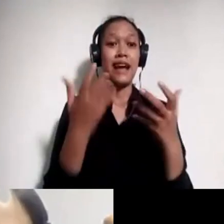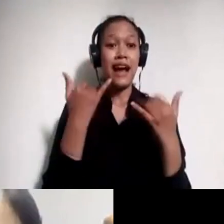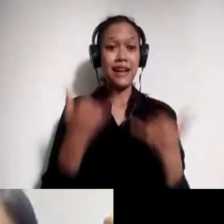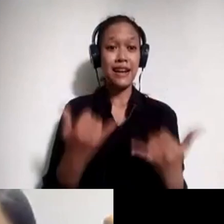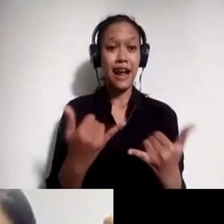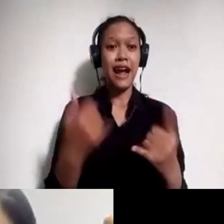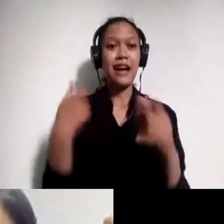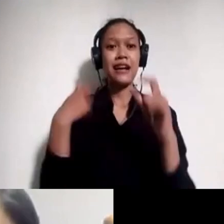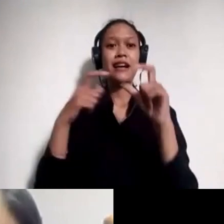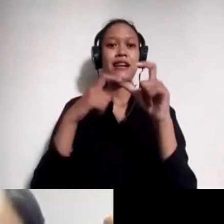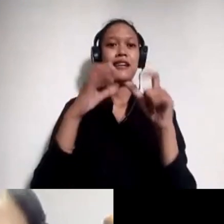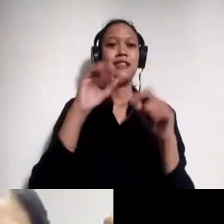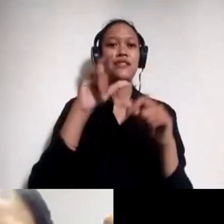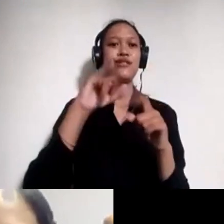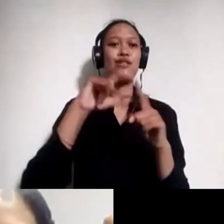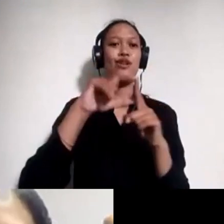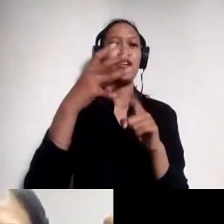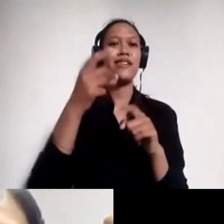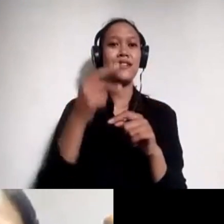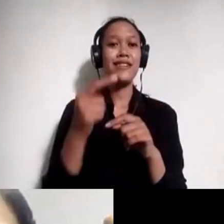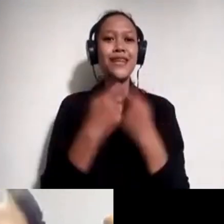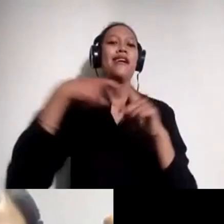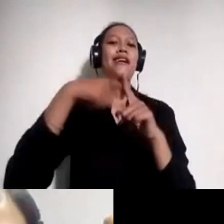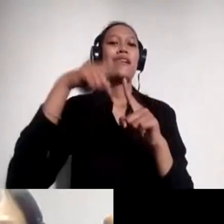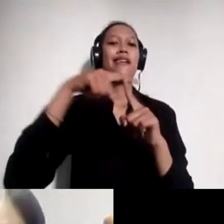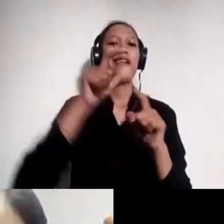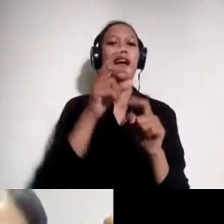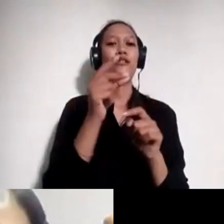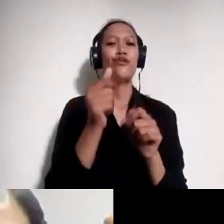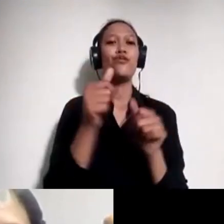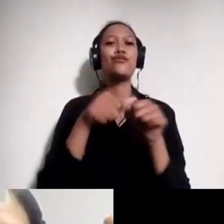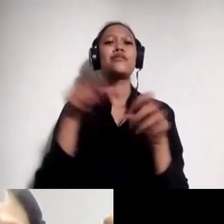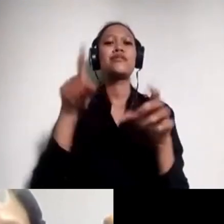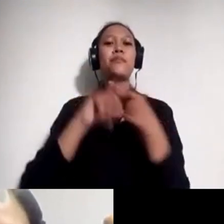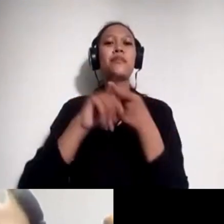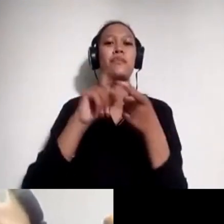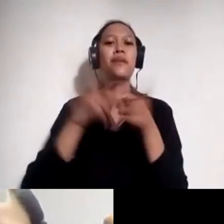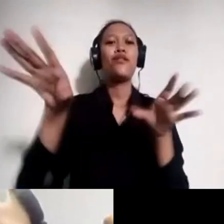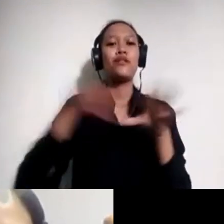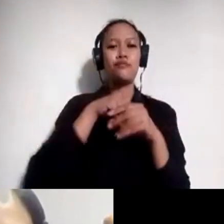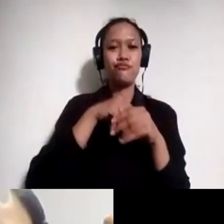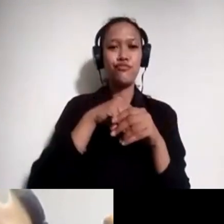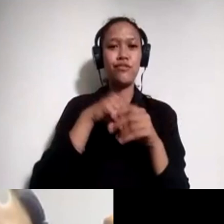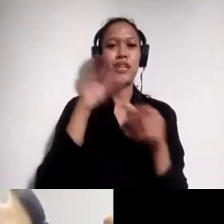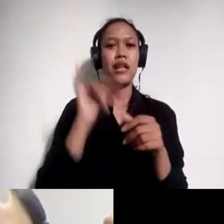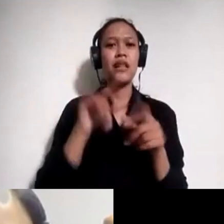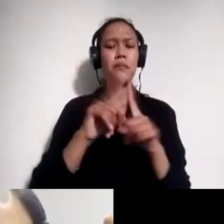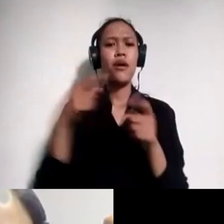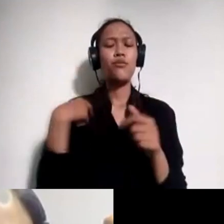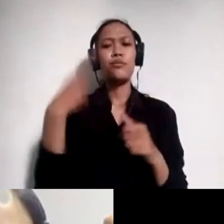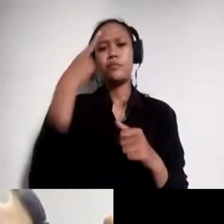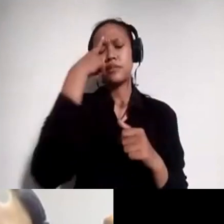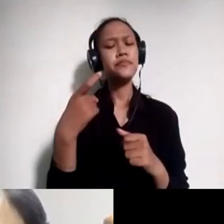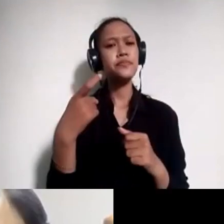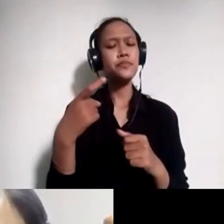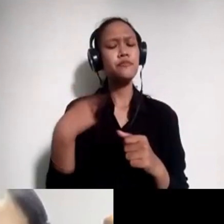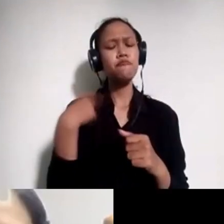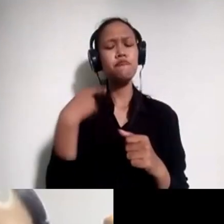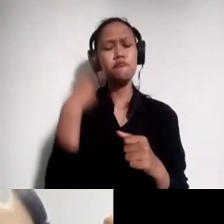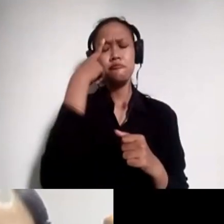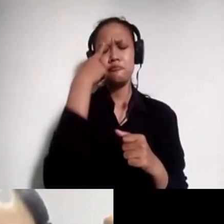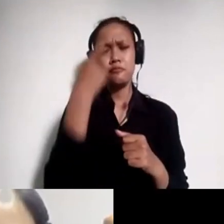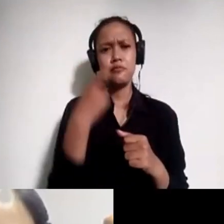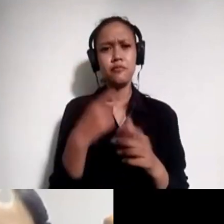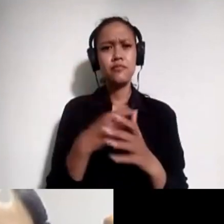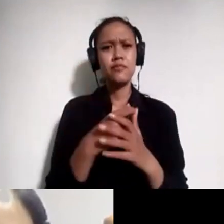ada dua redakturnya, yaitu Mas Hajiwan dengan Mas Andi. Tapi saya yakin sekali, karena saya sudah cukup